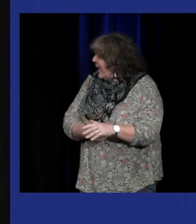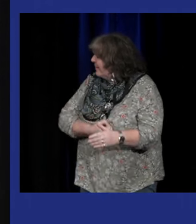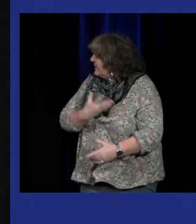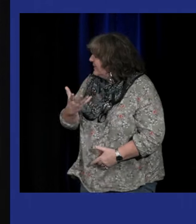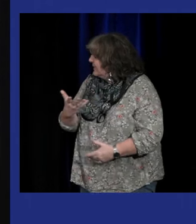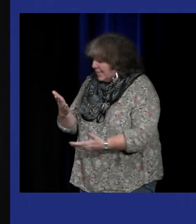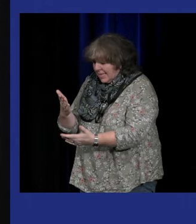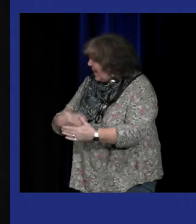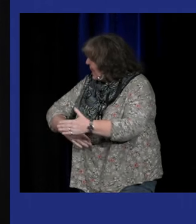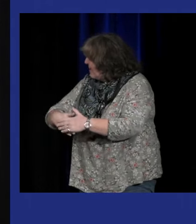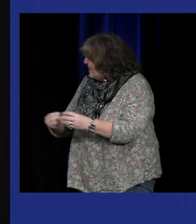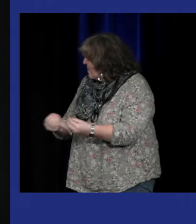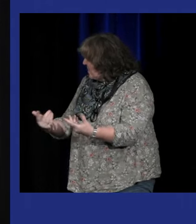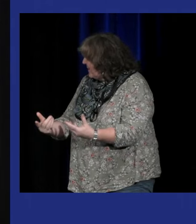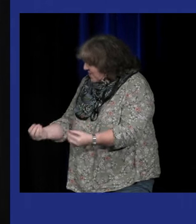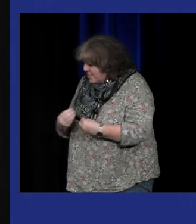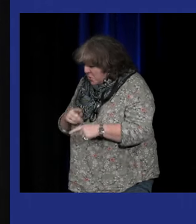mais voilà